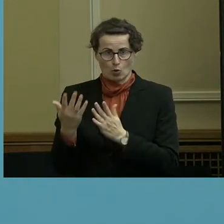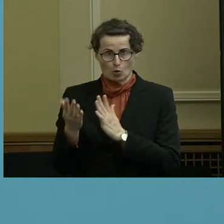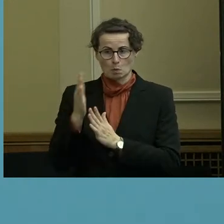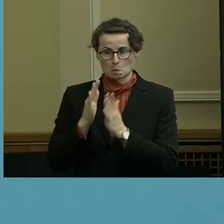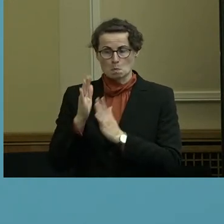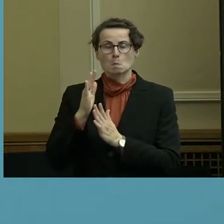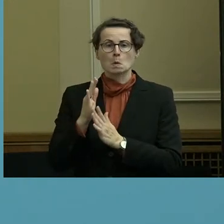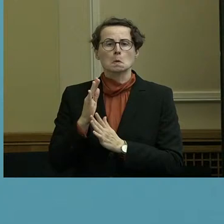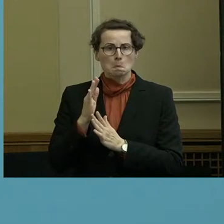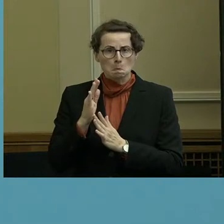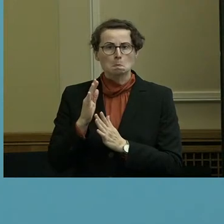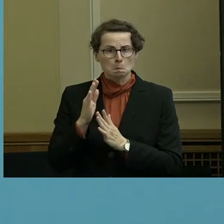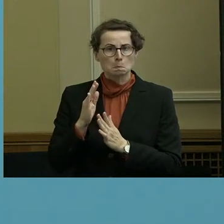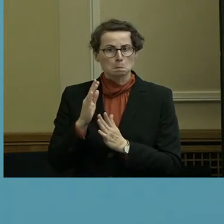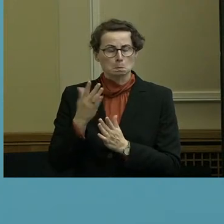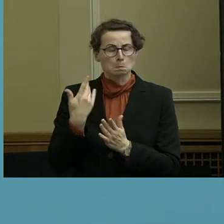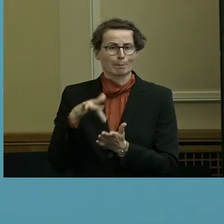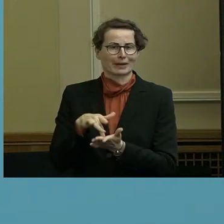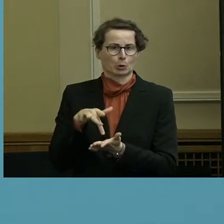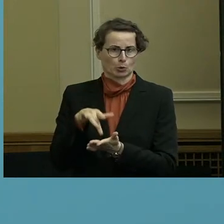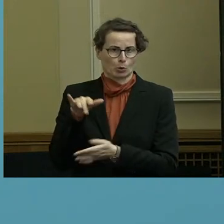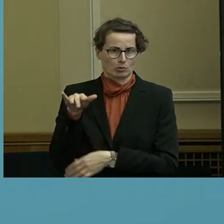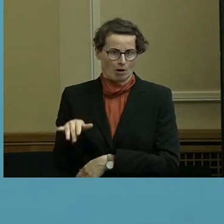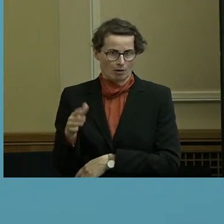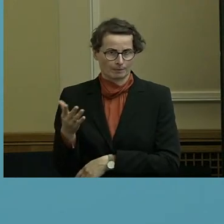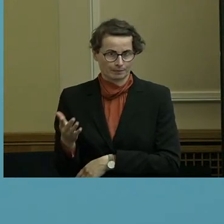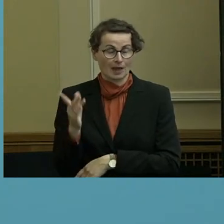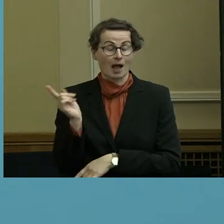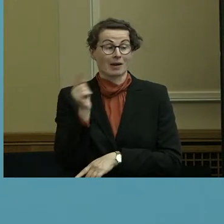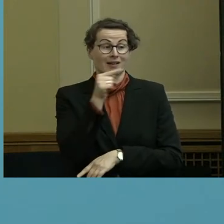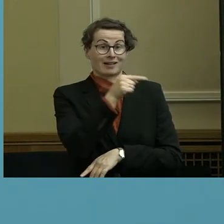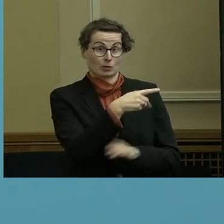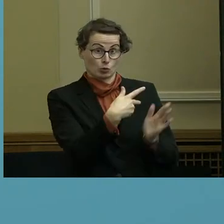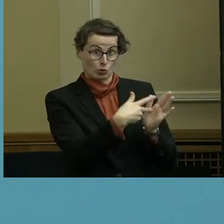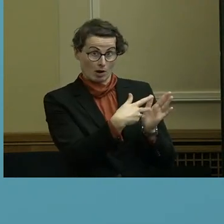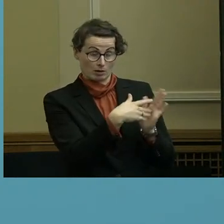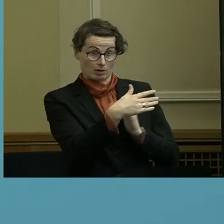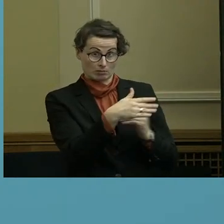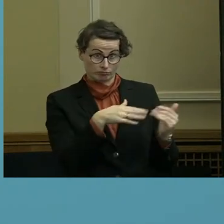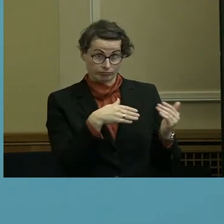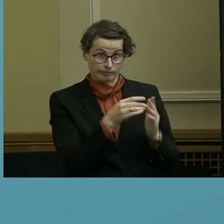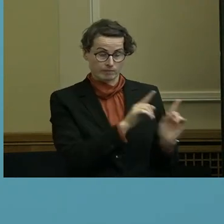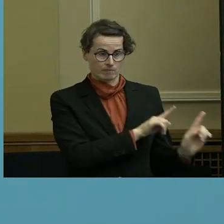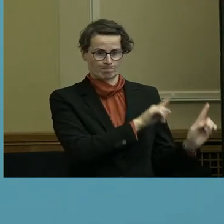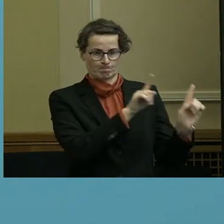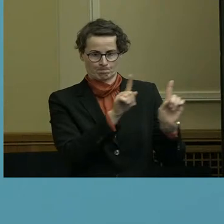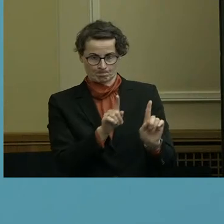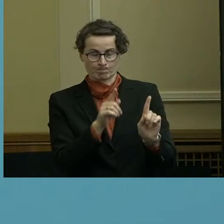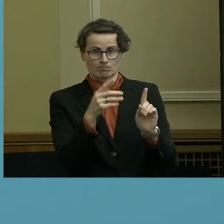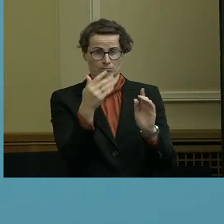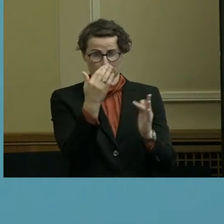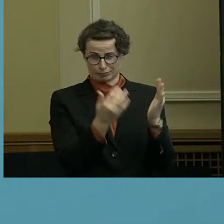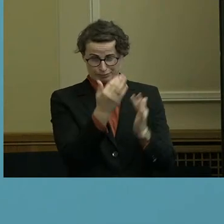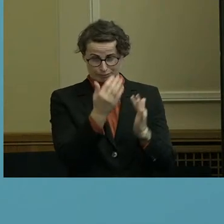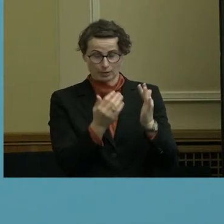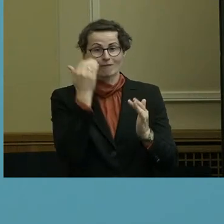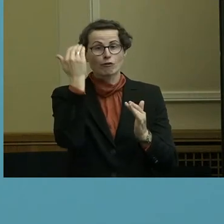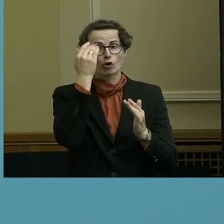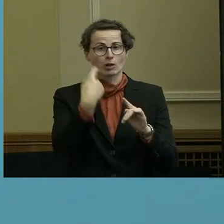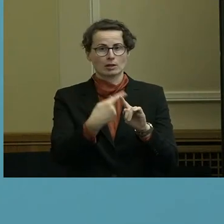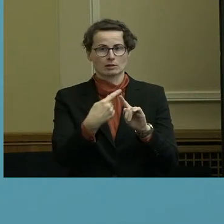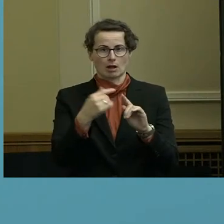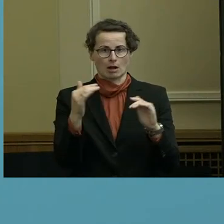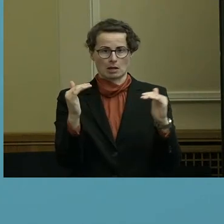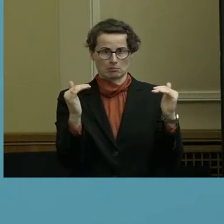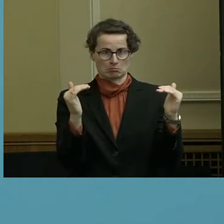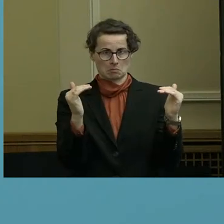Und jetzt muss man eben halt gucken, auf was für eine Zahl kommt dann nachher der Gutachter. Und wenn der Gutachter auf eine